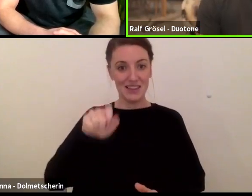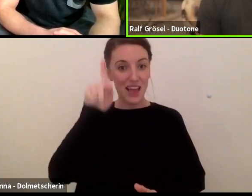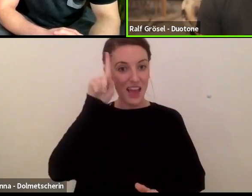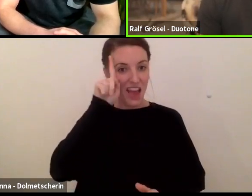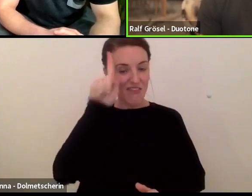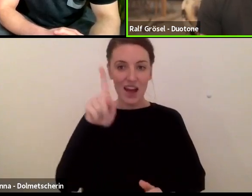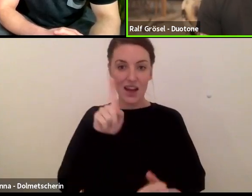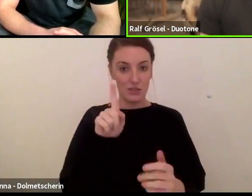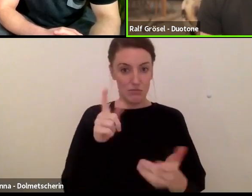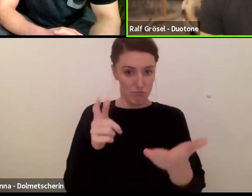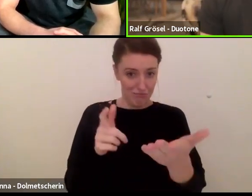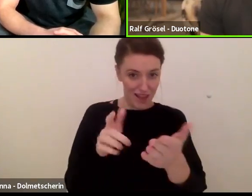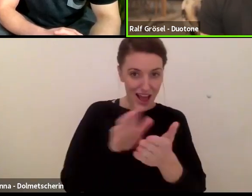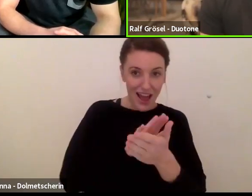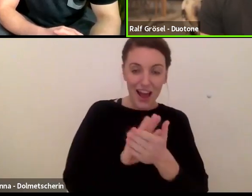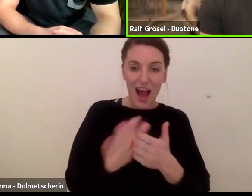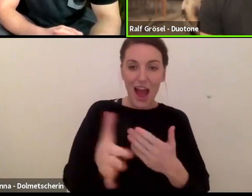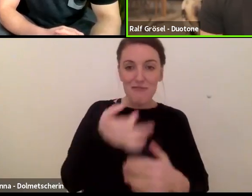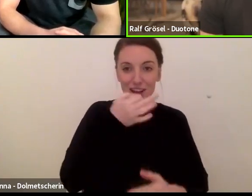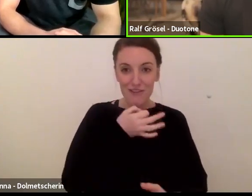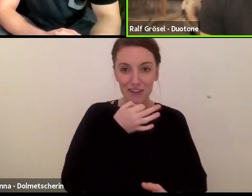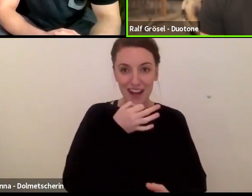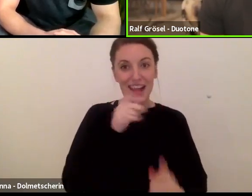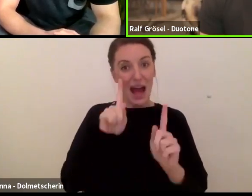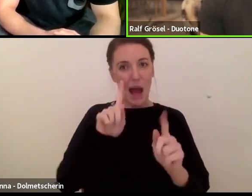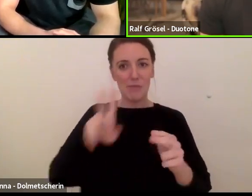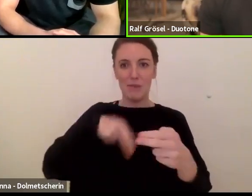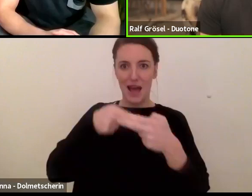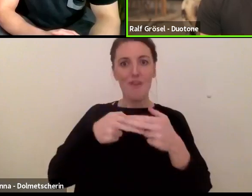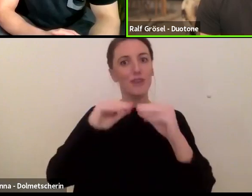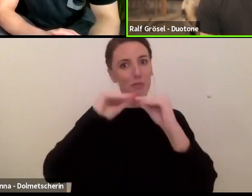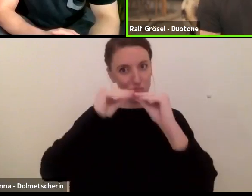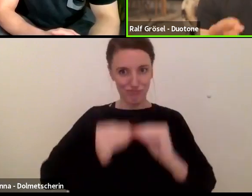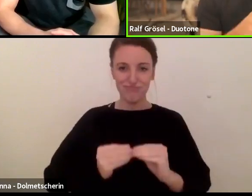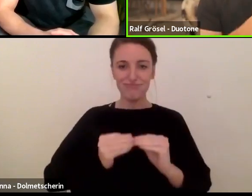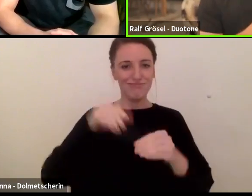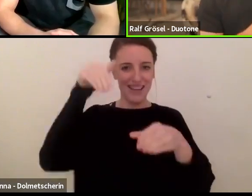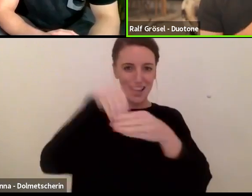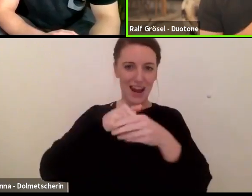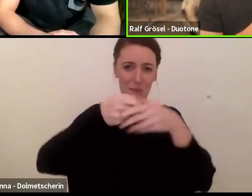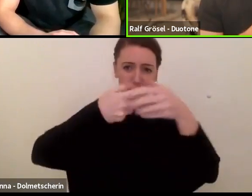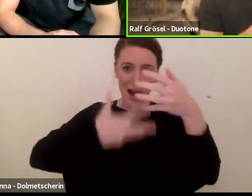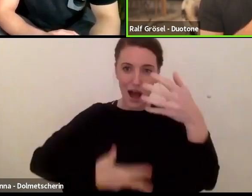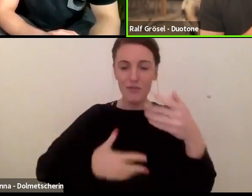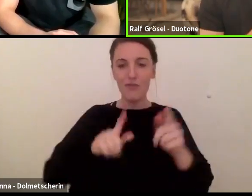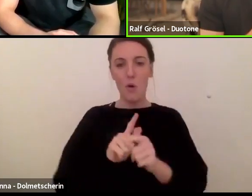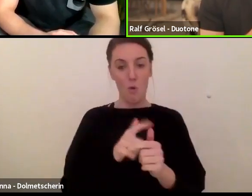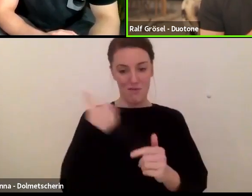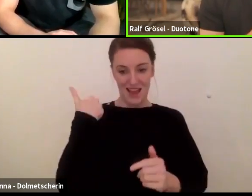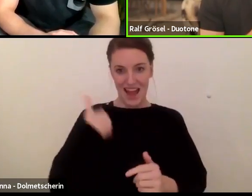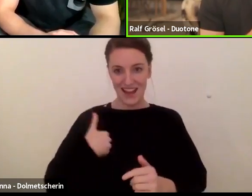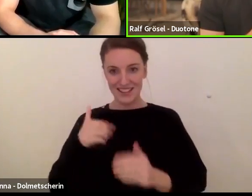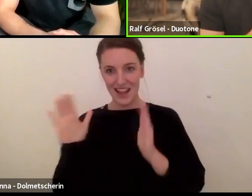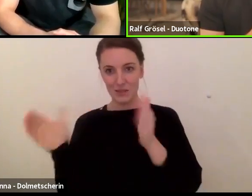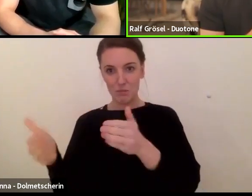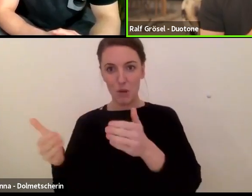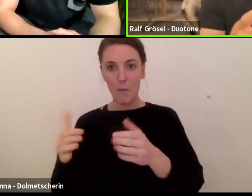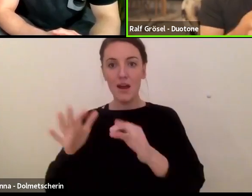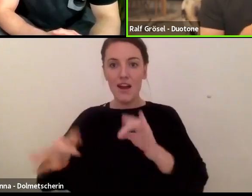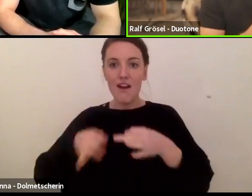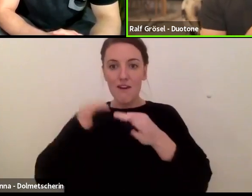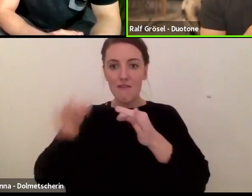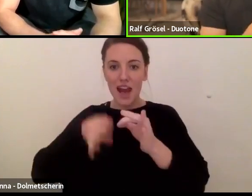einfache Frage letztendlich, aber die Beantwortung ist doch relativ komplex, weil eben Fertigungseitig eine ganz große Rolle spielt,